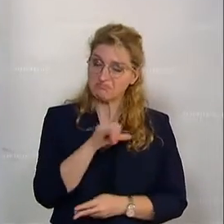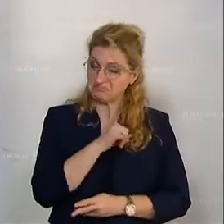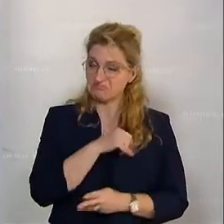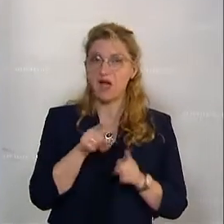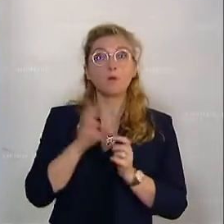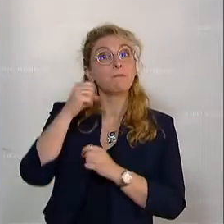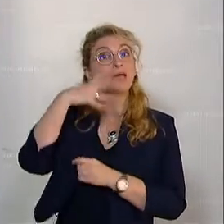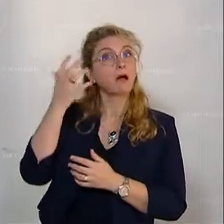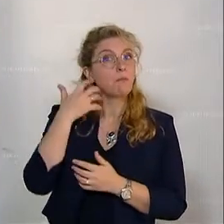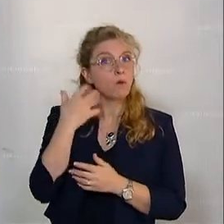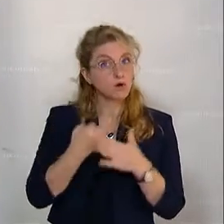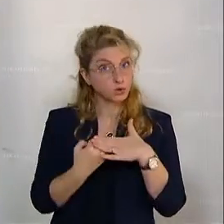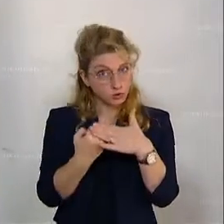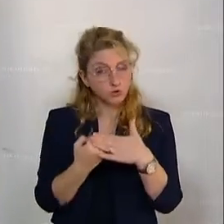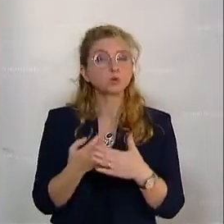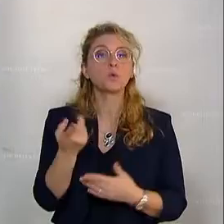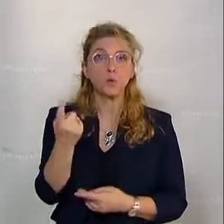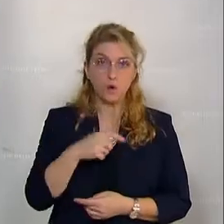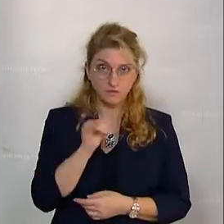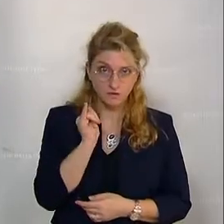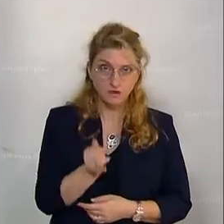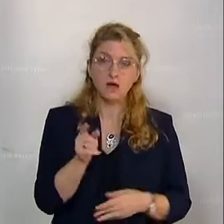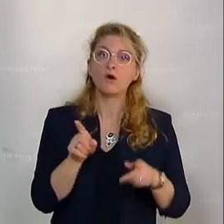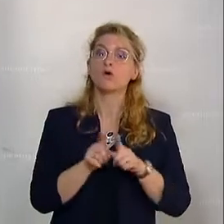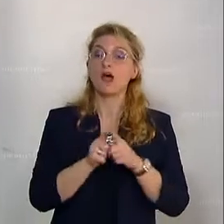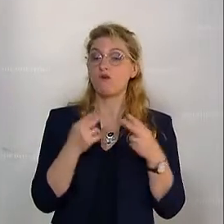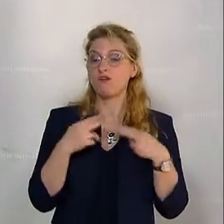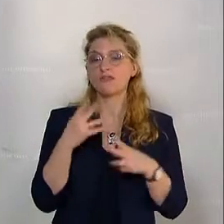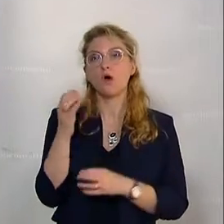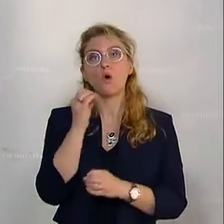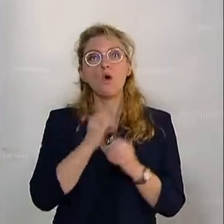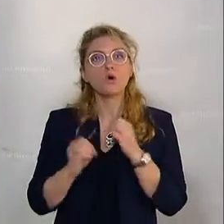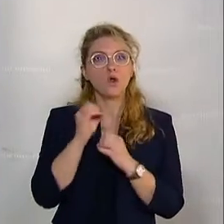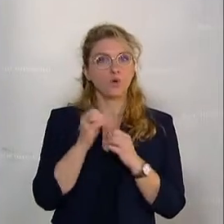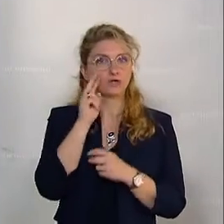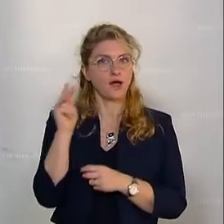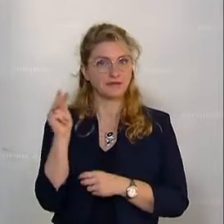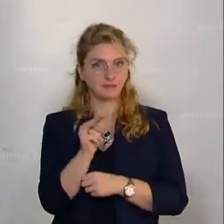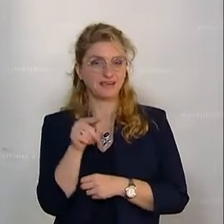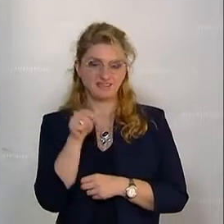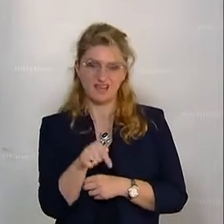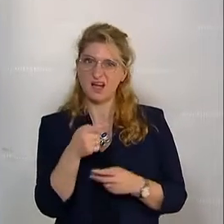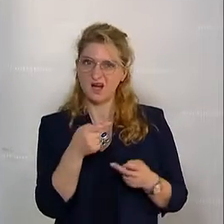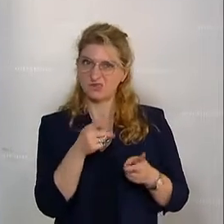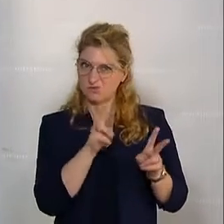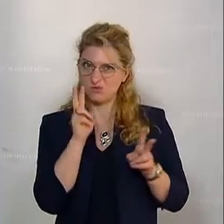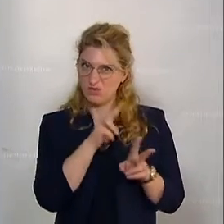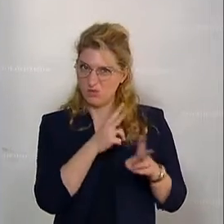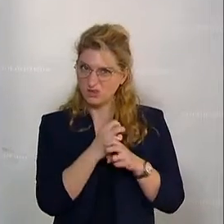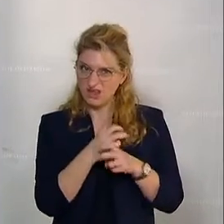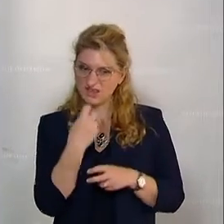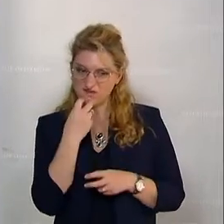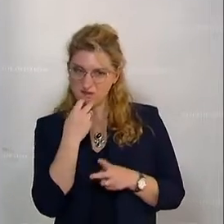Bergbauernunterstützung geben, um weiter die ökologischen Aspekte in Österreich voranzutreiben. Aber